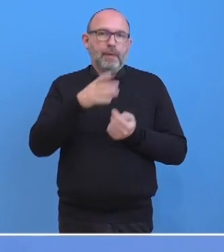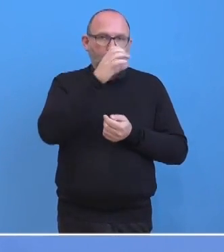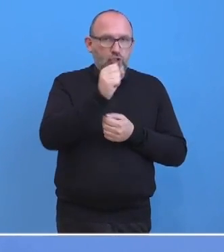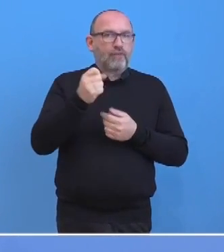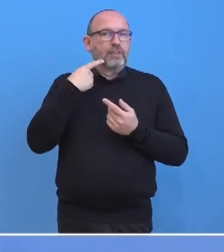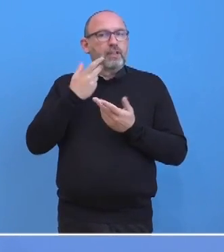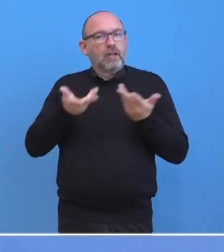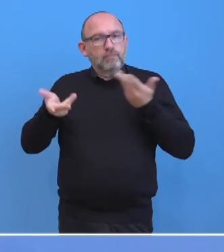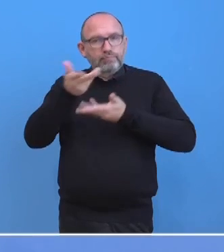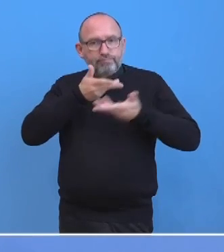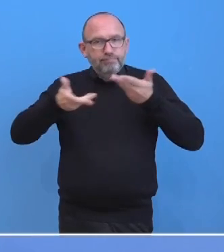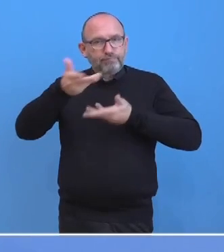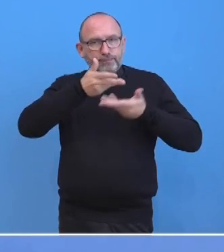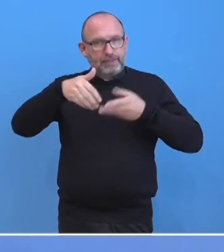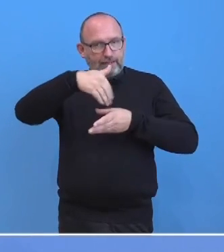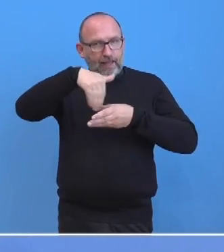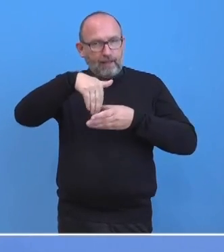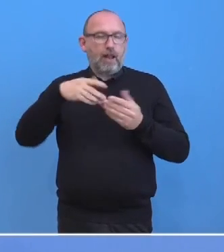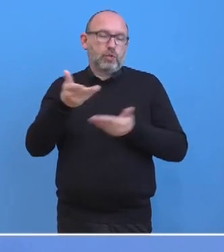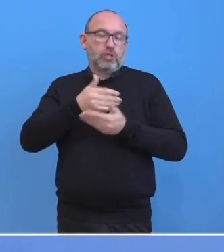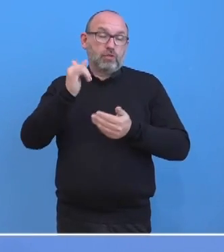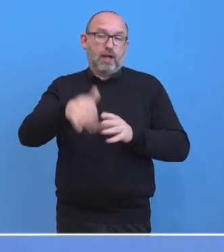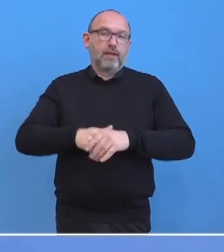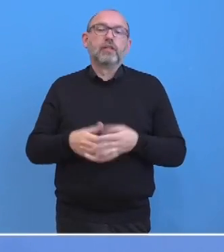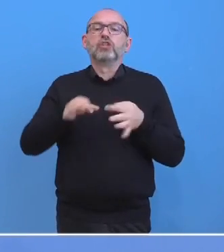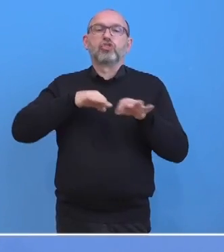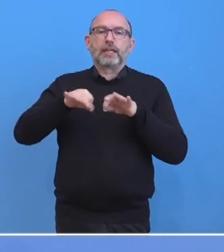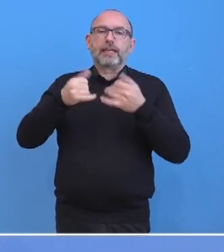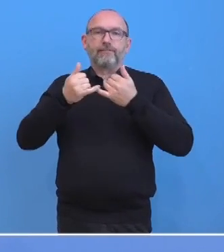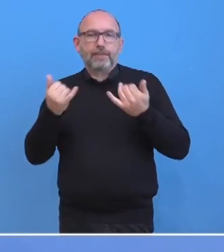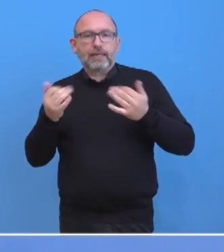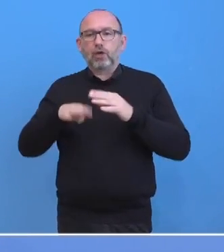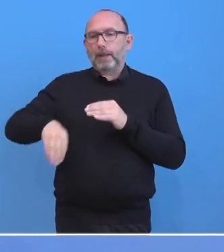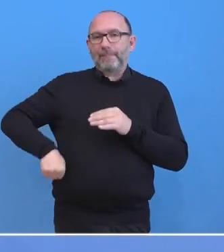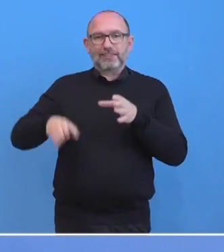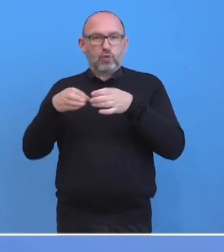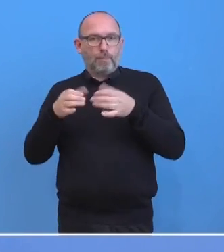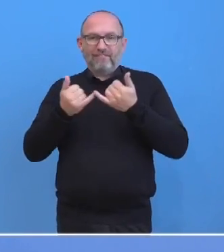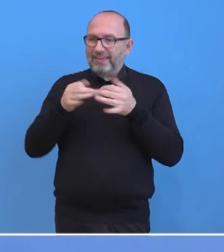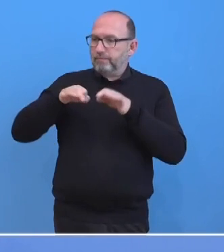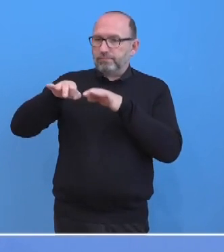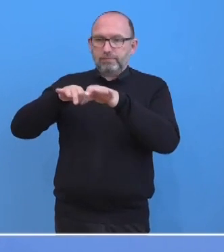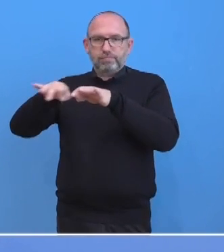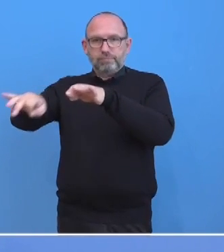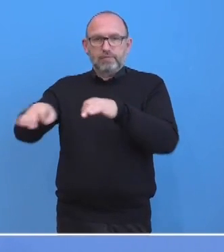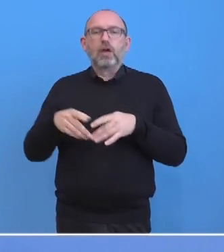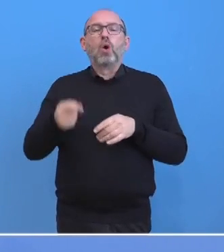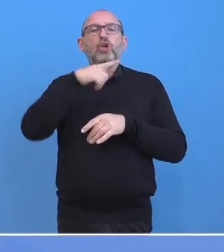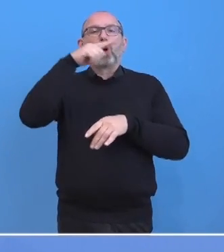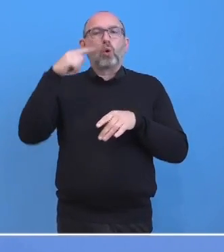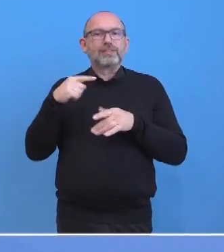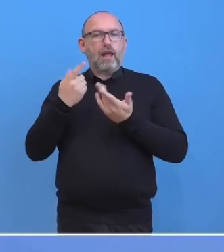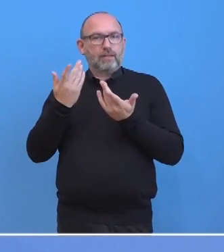OSZE und dort über die Strategie und wie die Minsk-Gruppe dort vorangehen soll. Und Russland ist Teil dieser